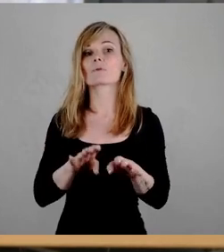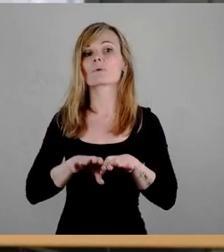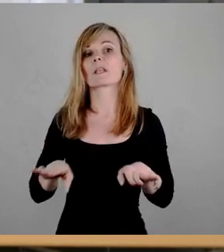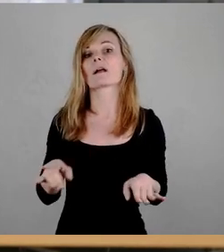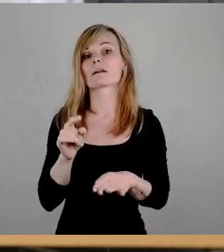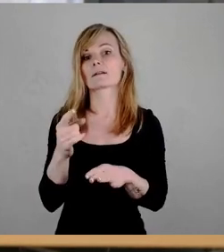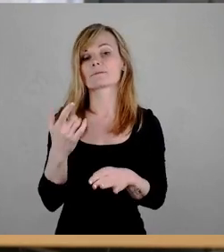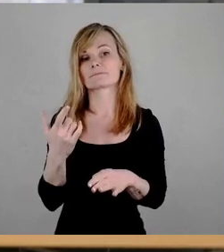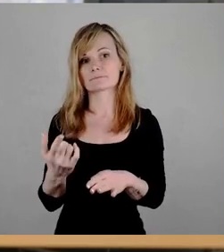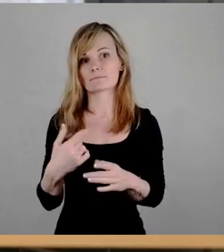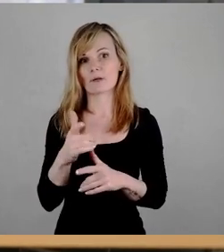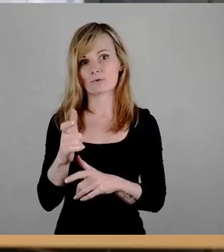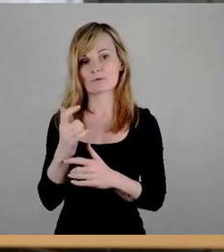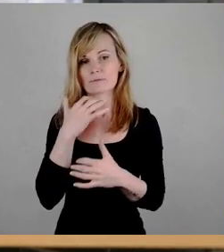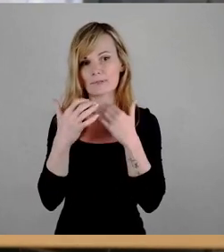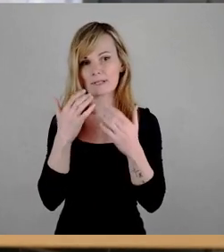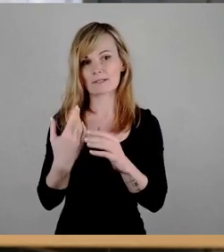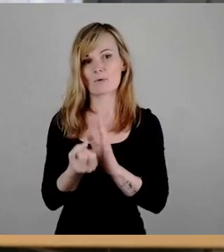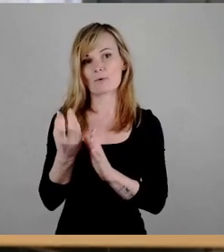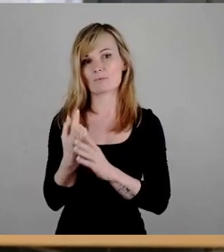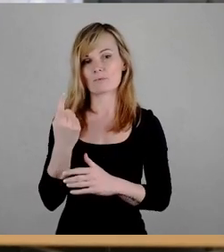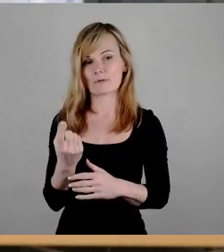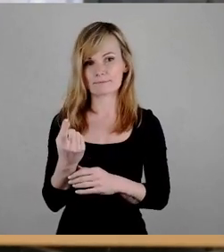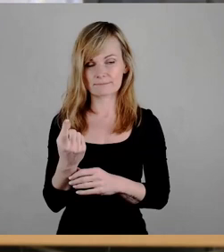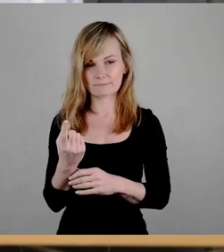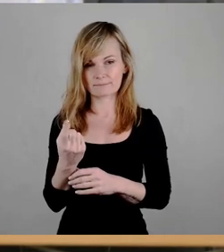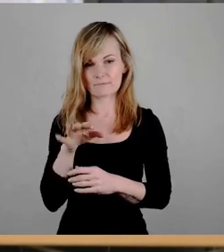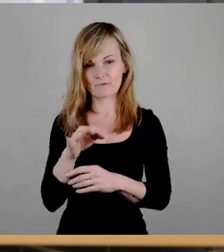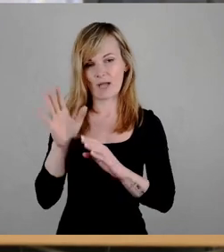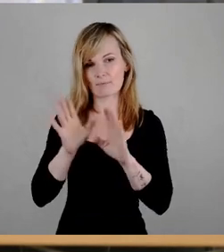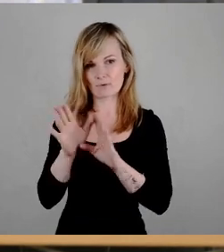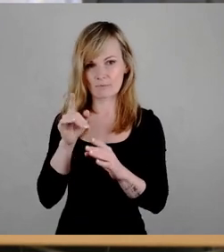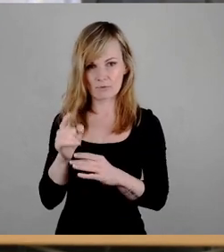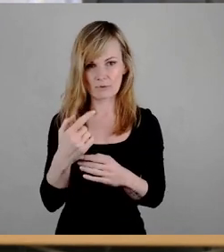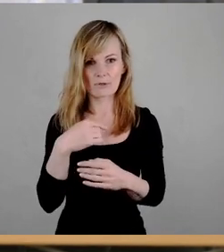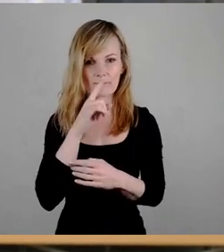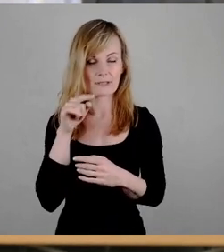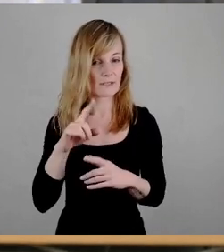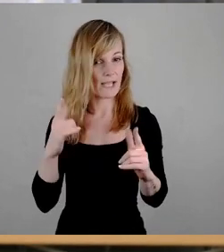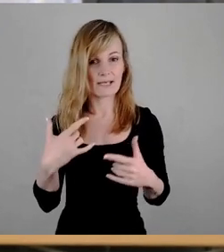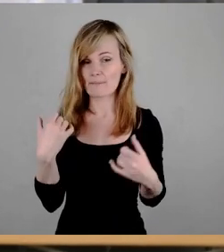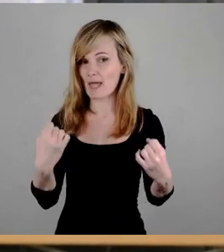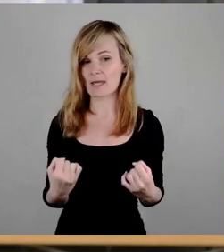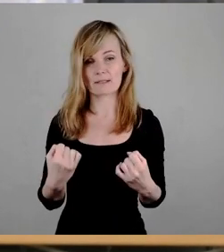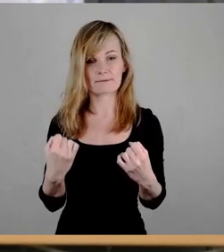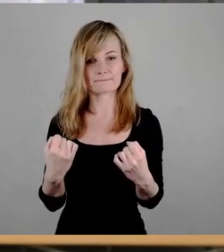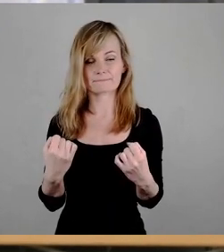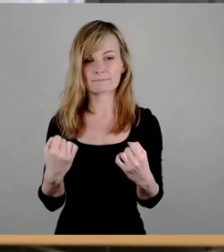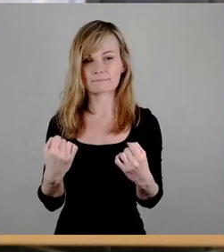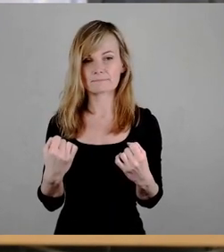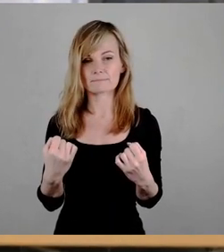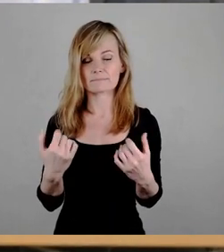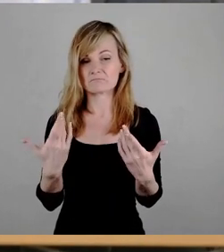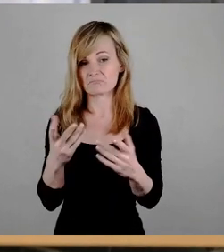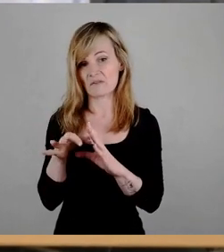den Ausschussbericht Kultur zur Abstimmung zu nehmen, wenn das keine Mehrheit findet, würde ich